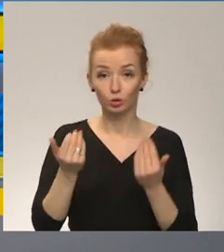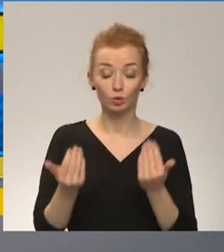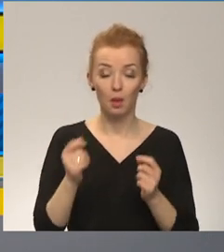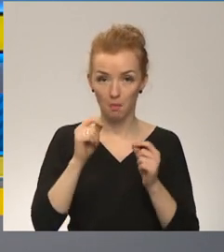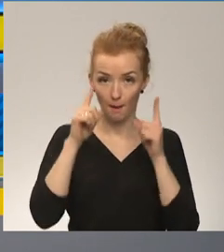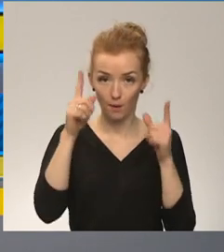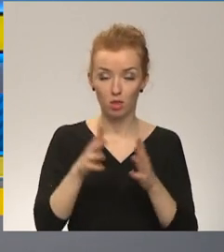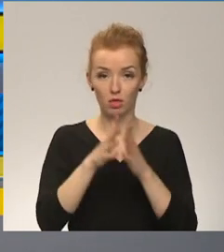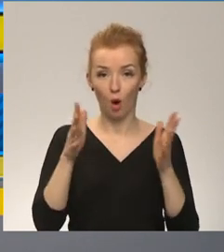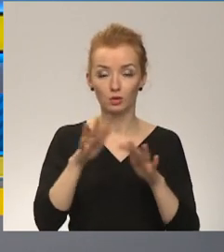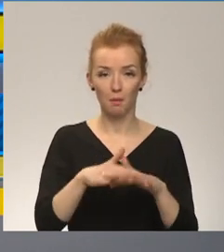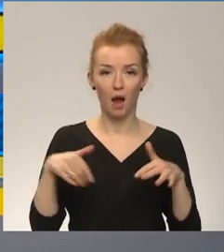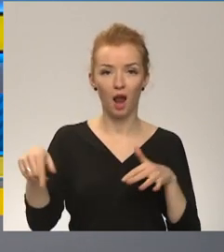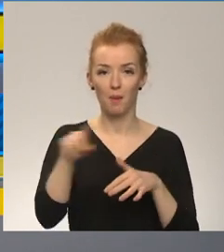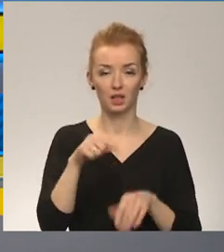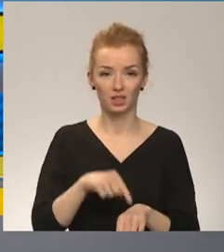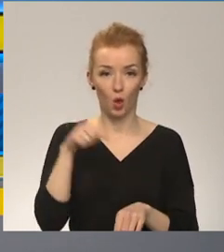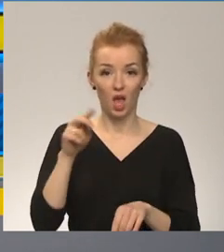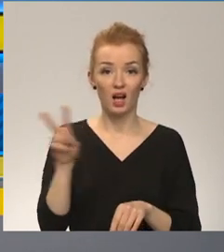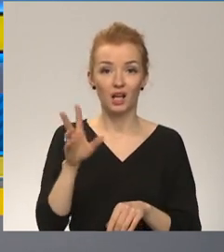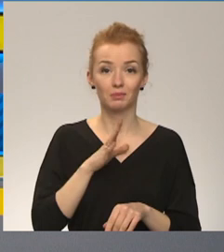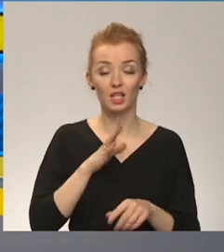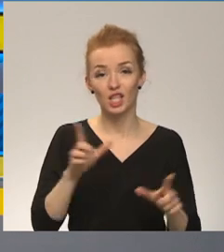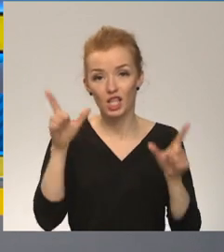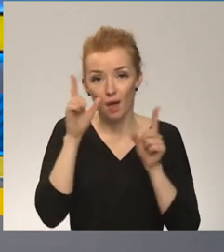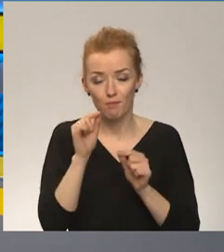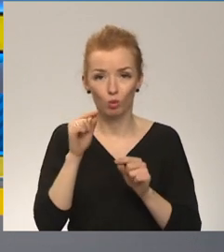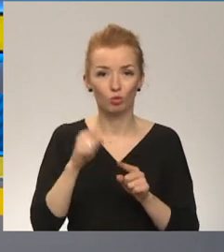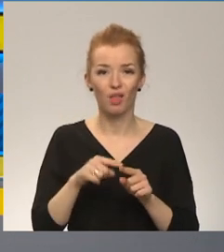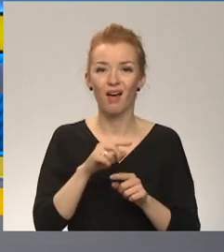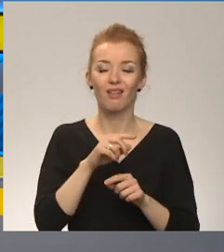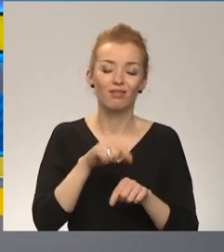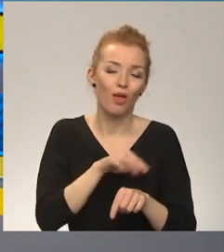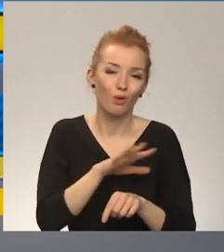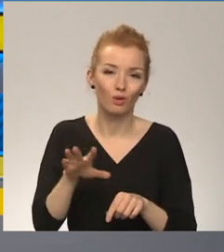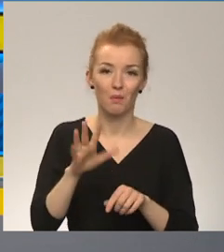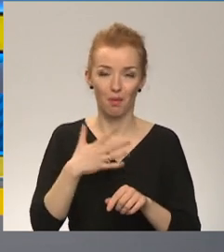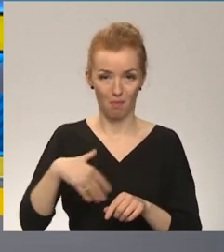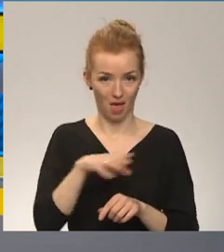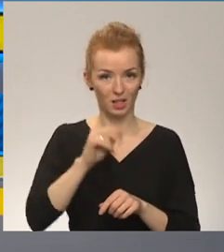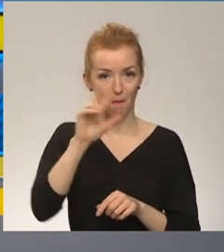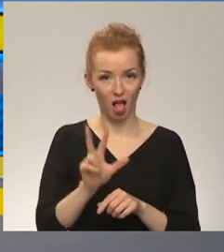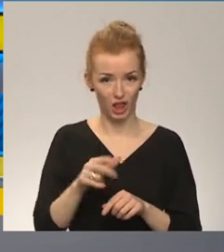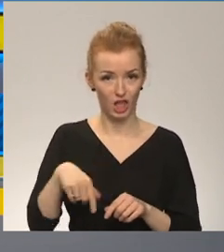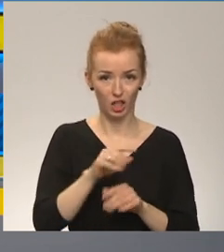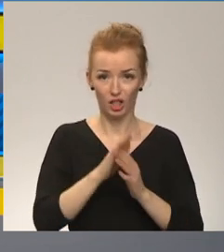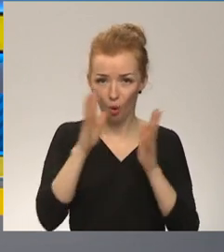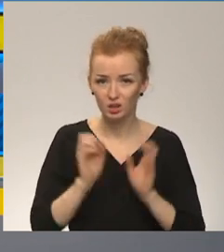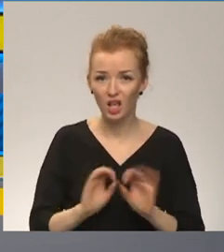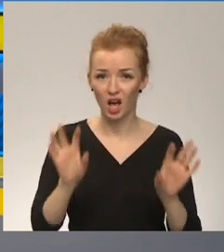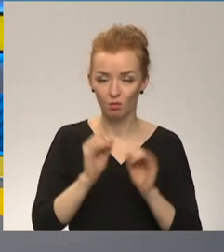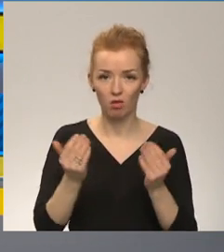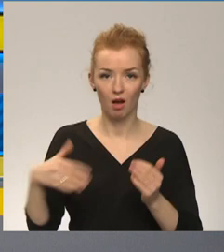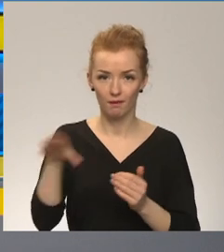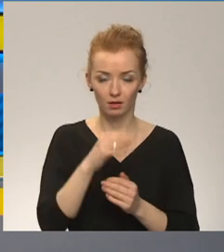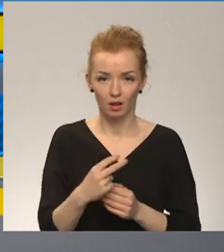parlamenta sajūtās tā, ka tie, kuri bija iemiguši un varbūt tam īsti neticēja, kaut arī mēs, Baltieši, par to daudz stāstījām, beidzot redz, kāds